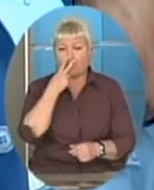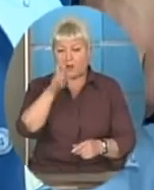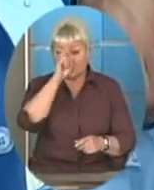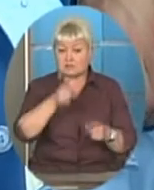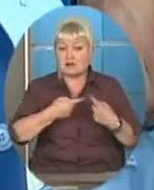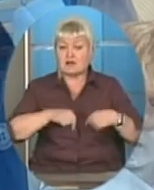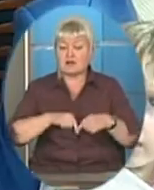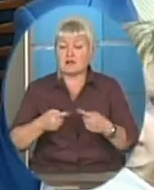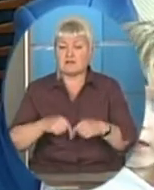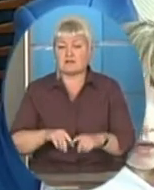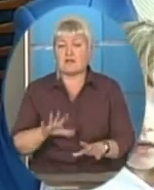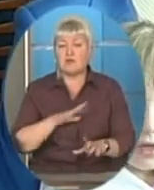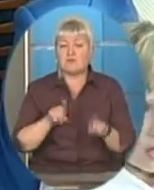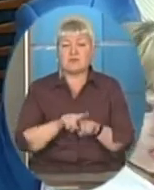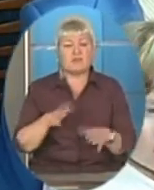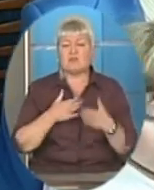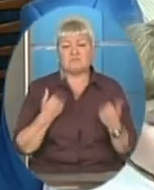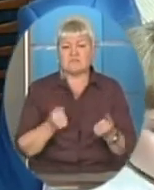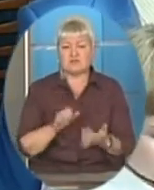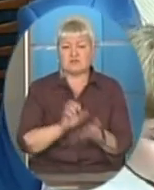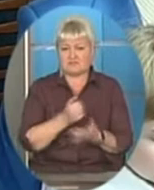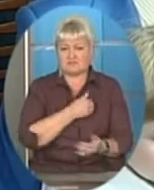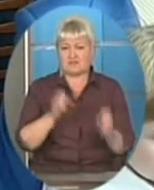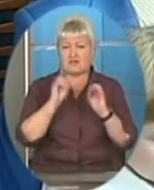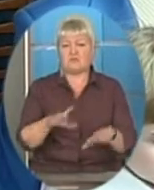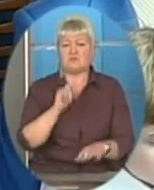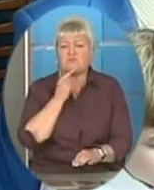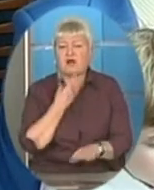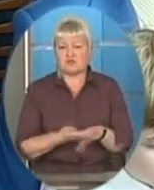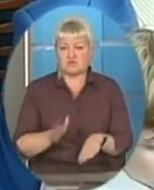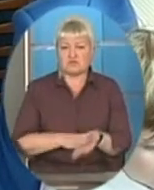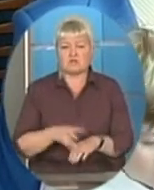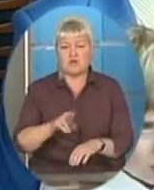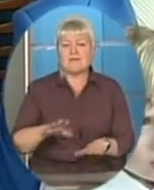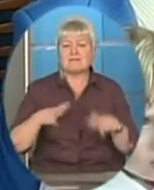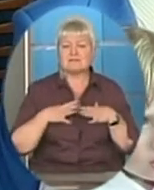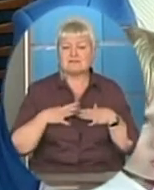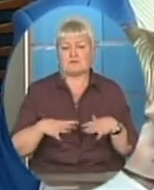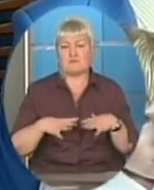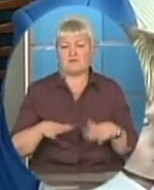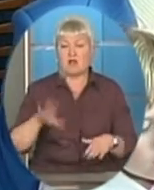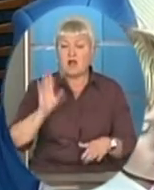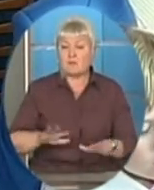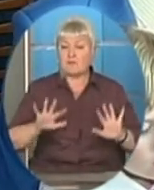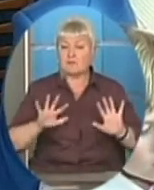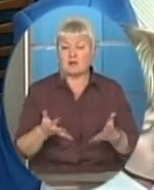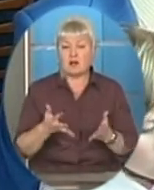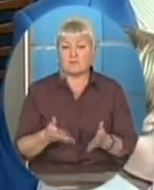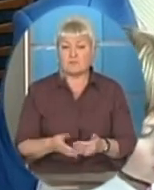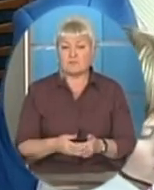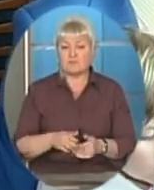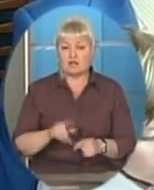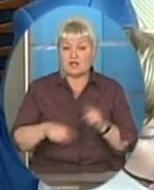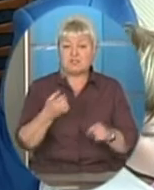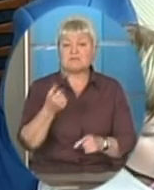таке, що я вже не хотів займатися, вже тяжко, важко, але терпів. А потім раптом, через пару